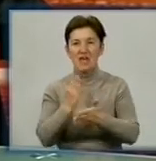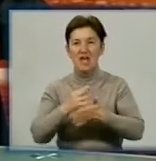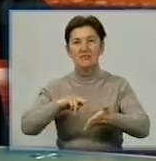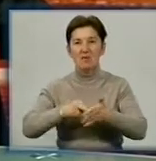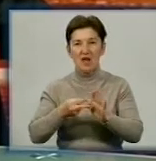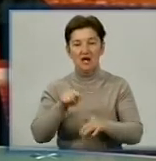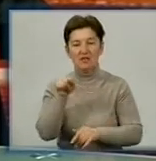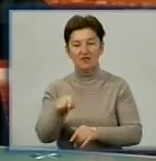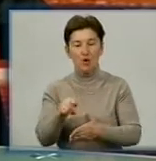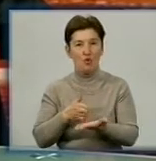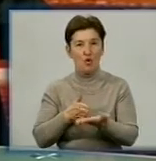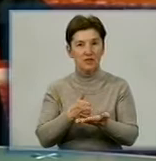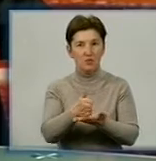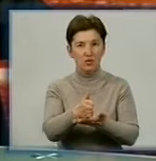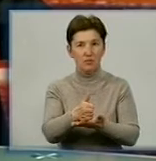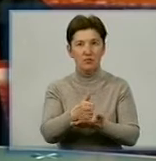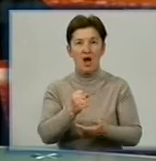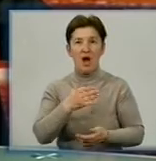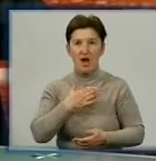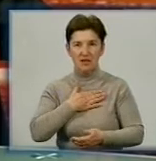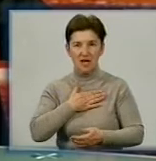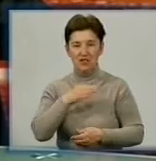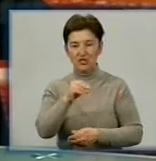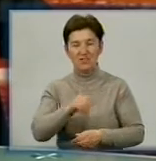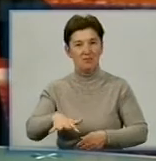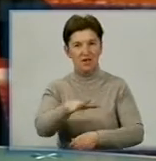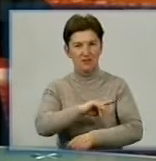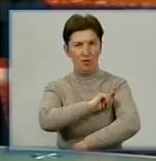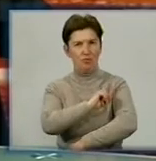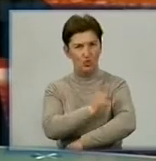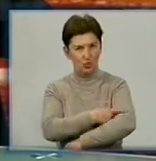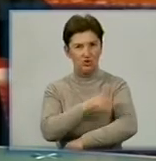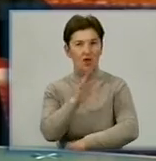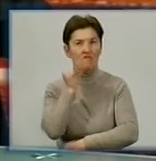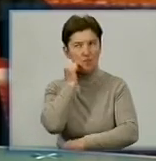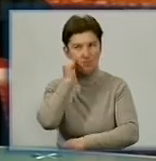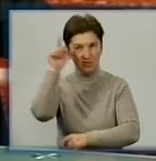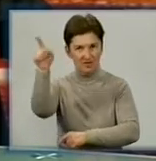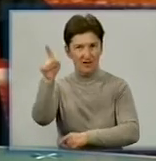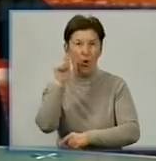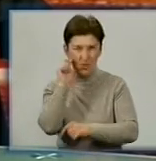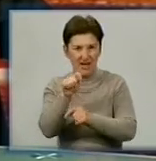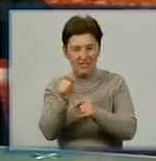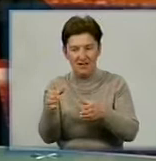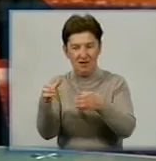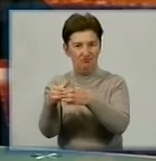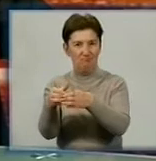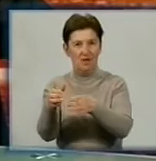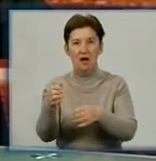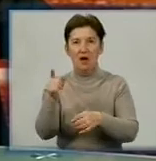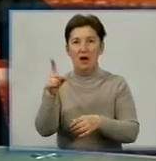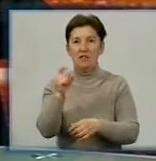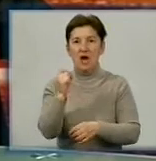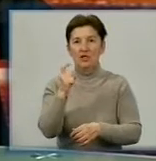цьому напрямку, а земляцтво наше, доволі потужне, як виявилось в Москві, воно не виконує на 100%,